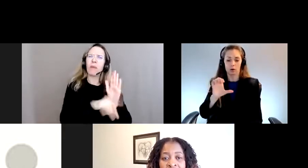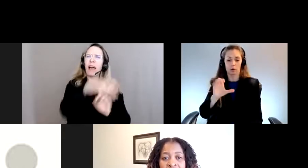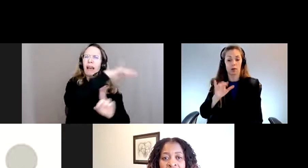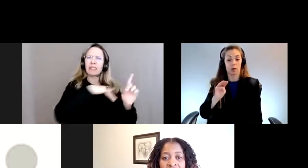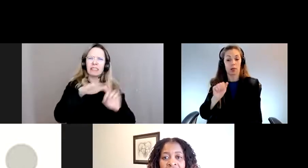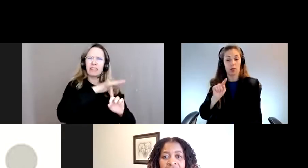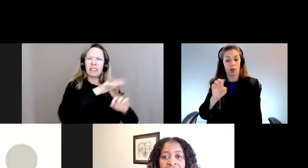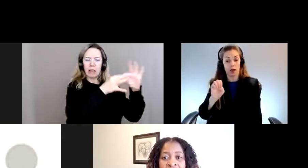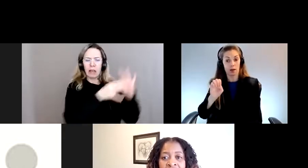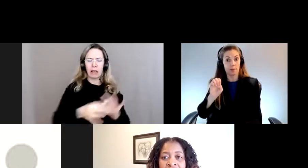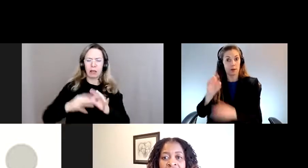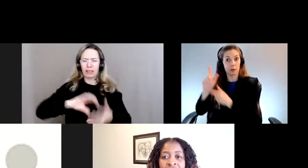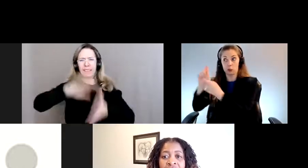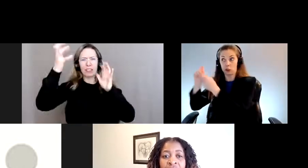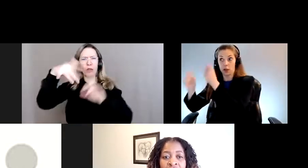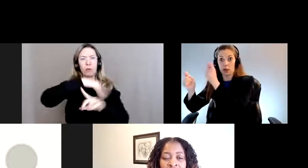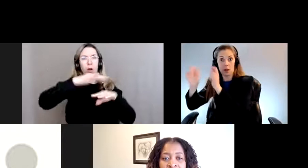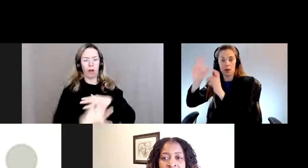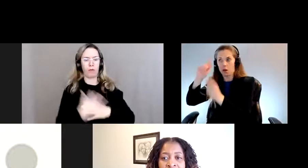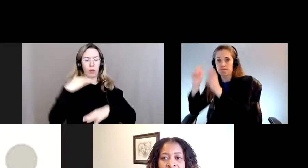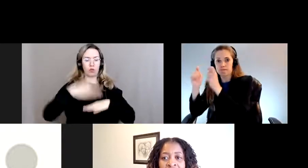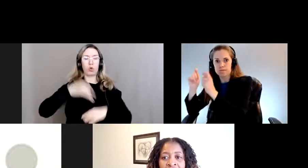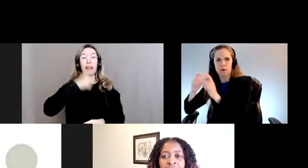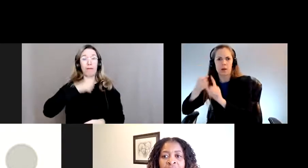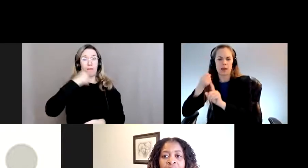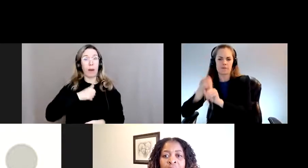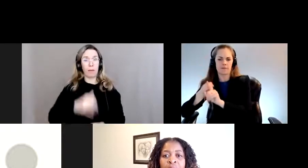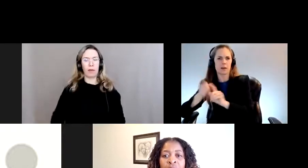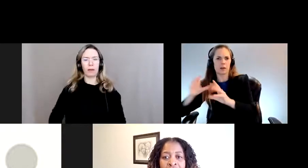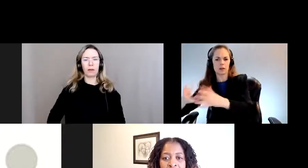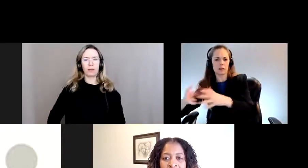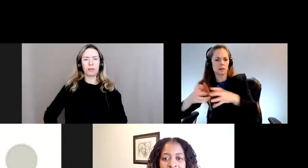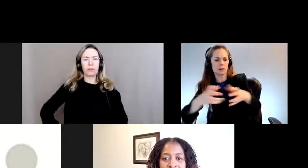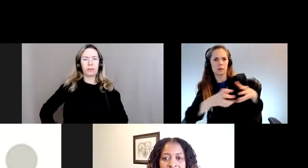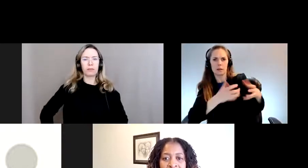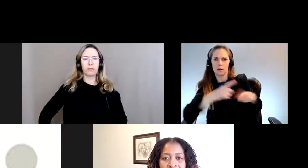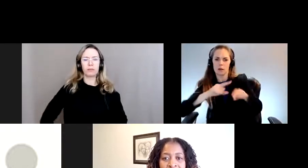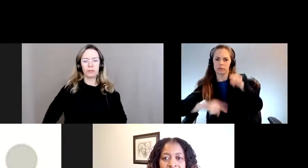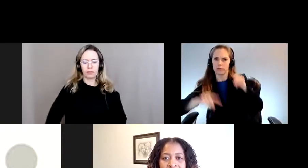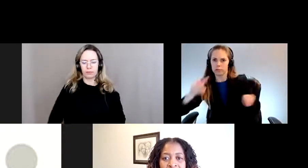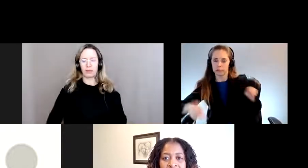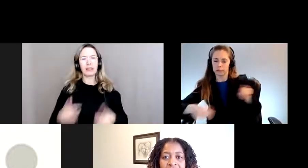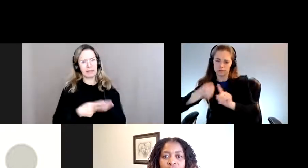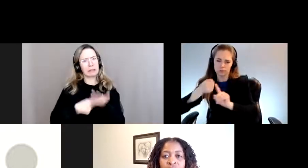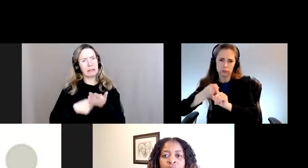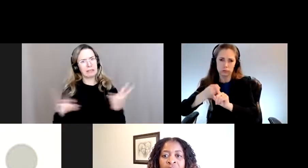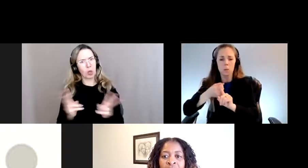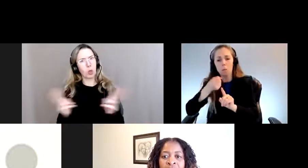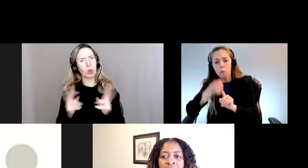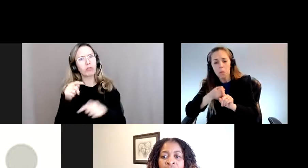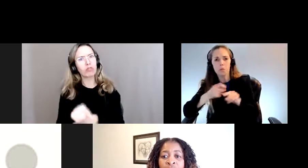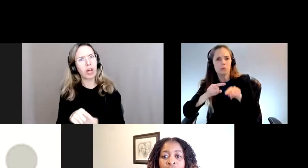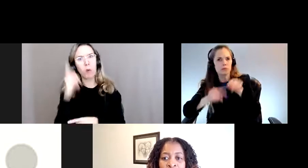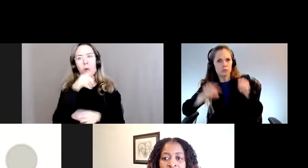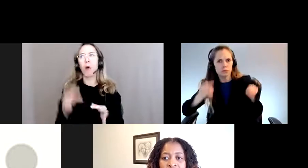catastrophes environnementales sur les femmes. Il s'agit d'une conversation urgente et qui ne pourrait